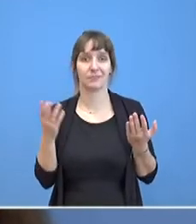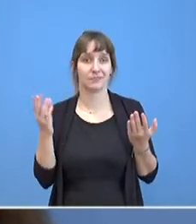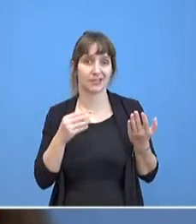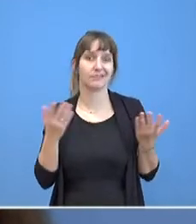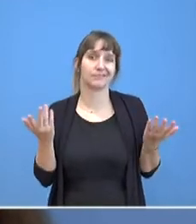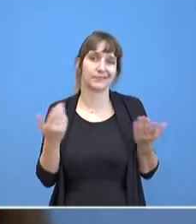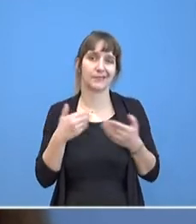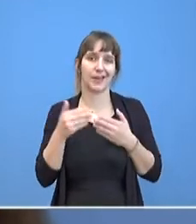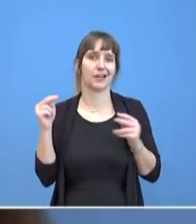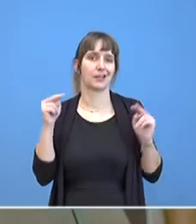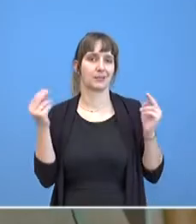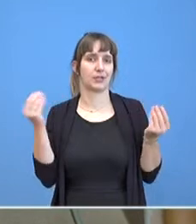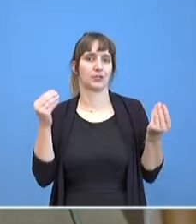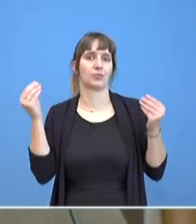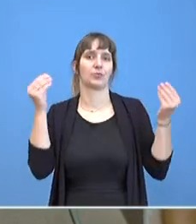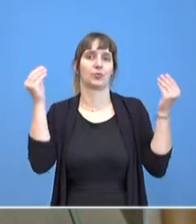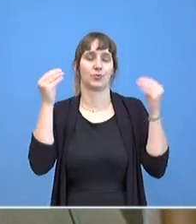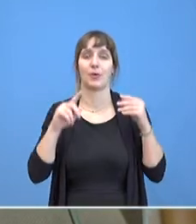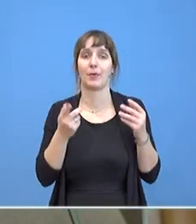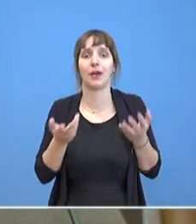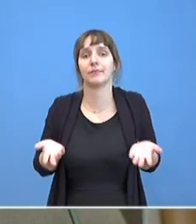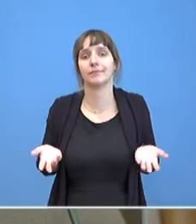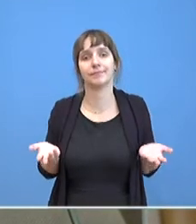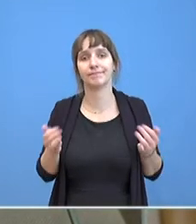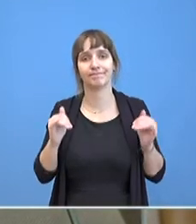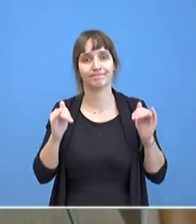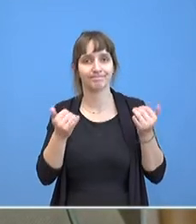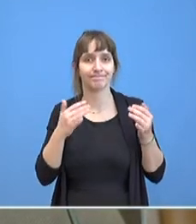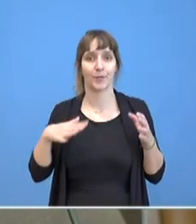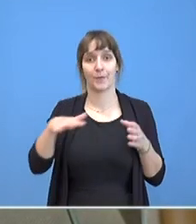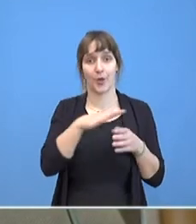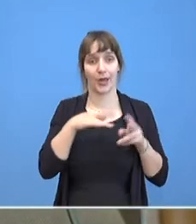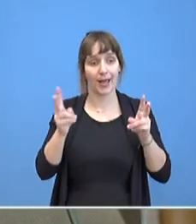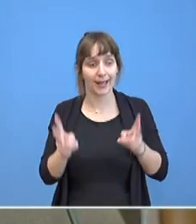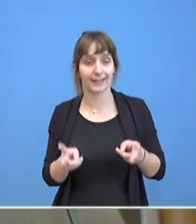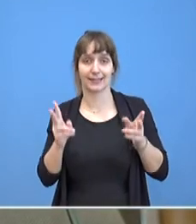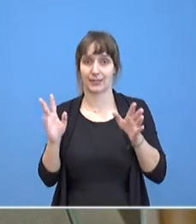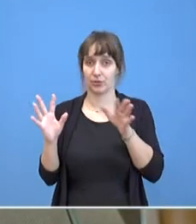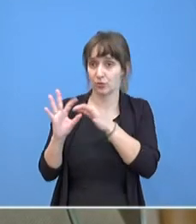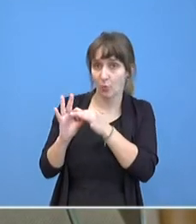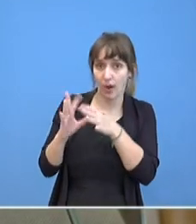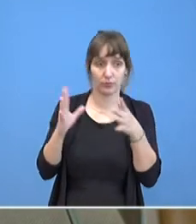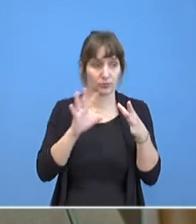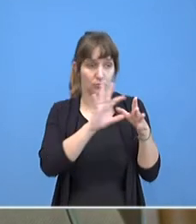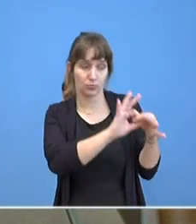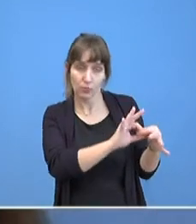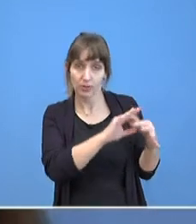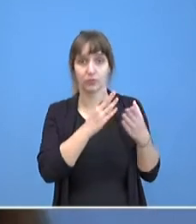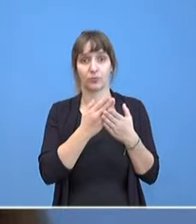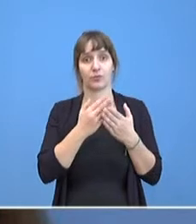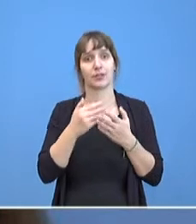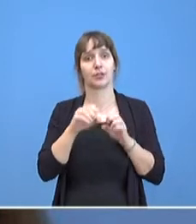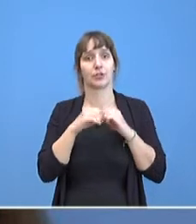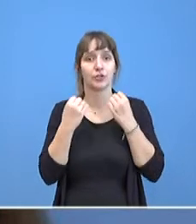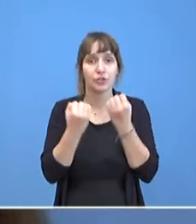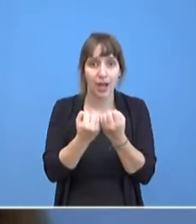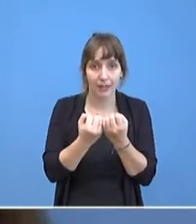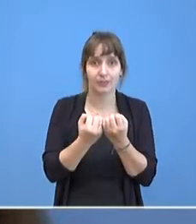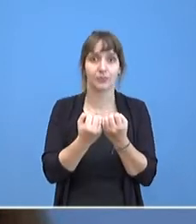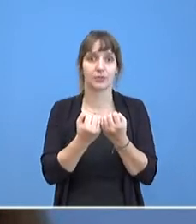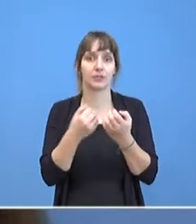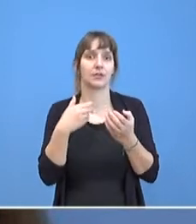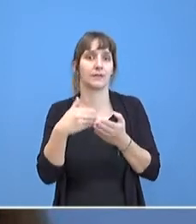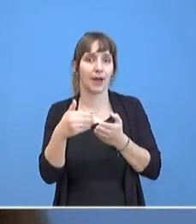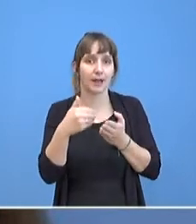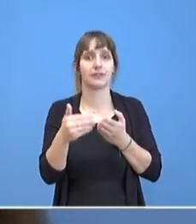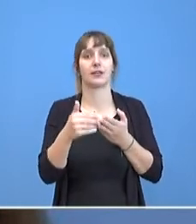Aspekte. Aber ich kann Ihnen sagen, dass die völkerrechtliche Zuordnung und der völkerrechtliche Status weiterhin Gegenstand der Vermittlungsbemühungen